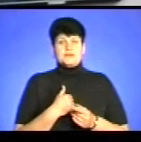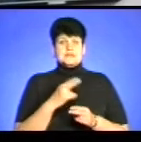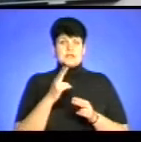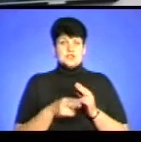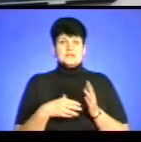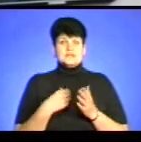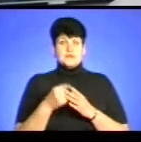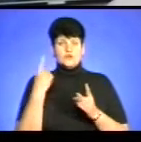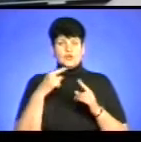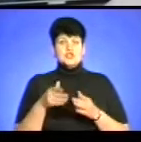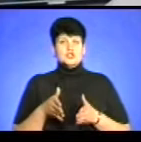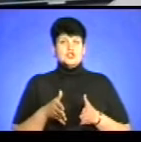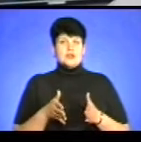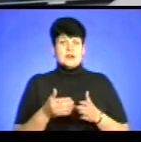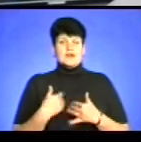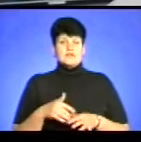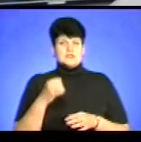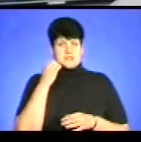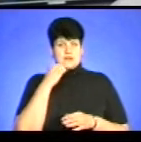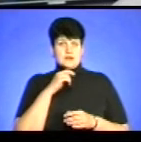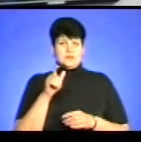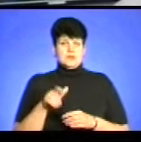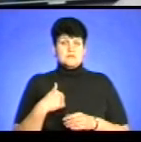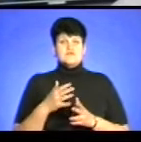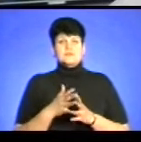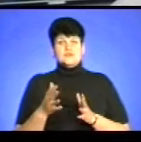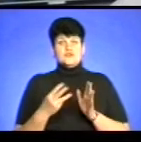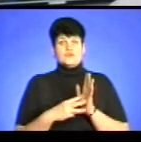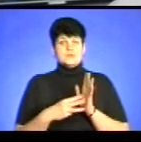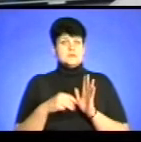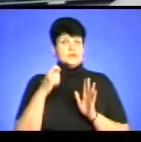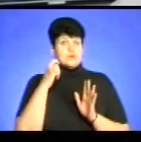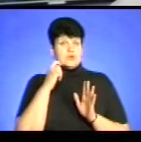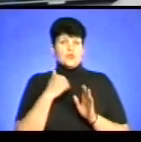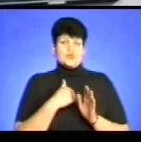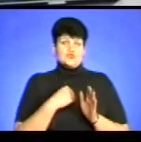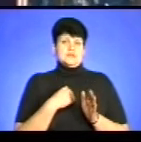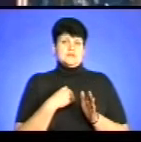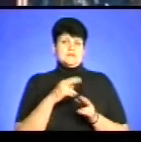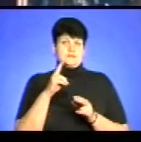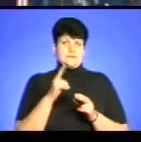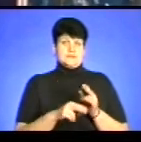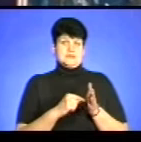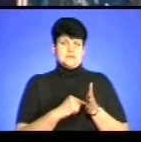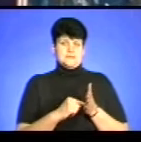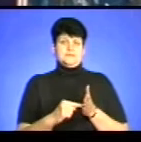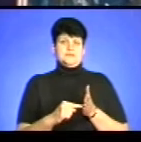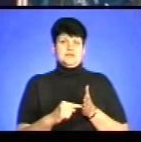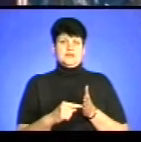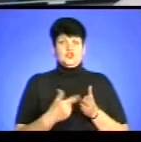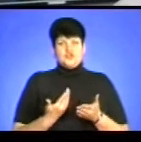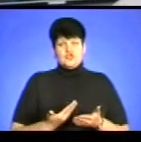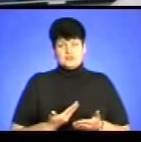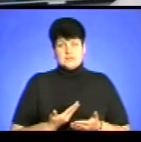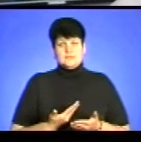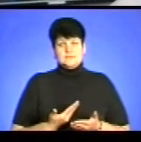що я вже немолода людина. Мені вже за 80, і хочеться підвести риску і вже доживати якось так.